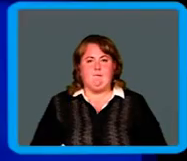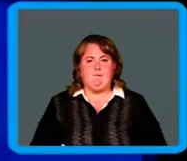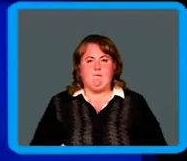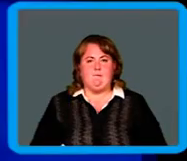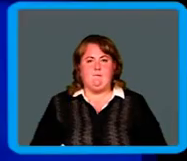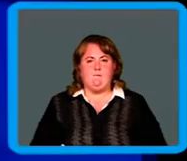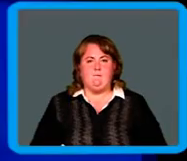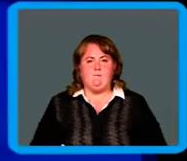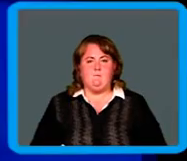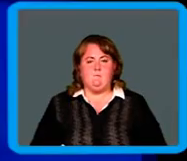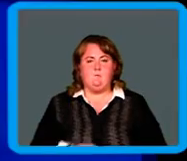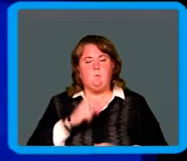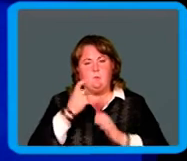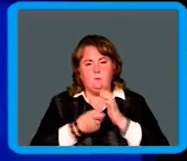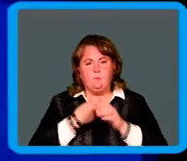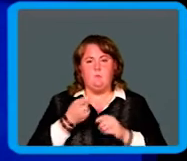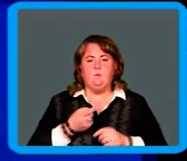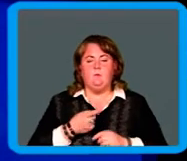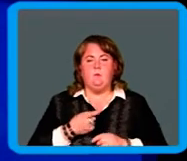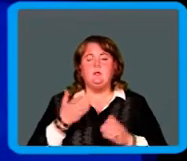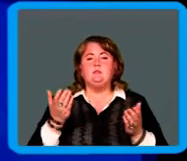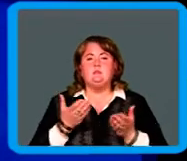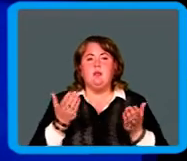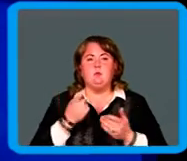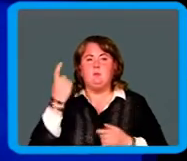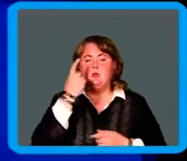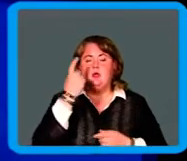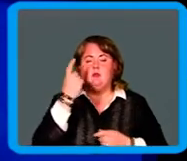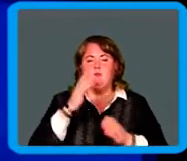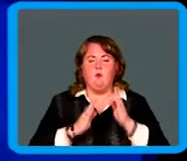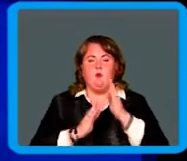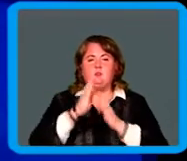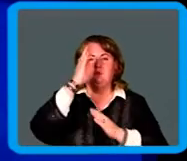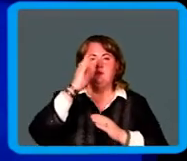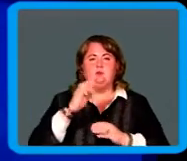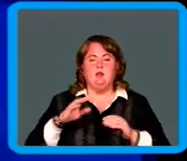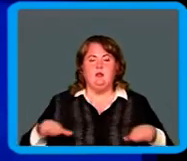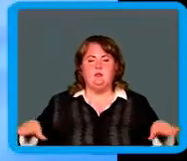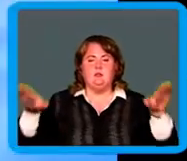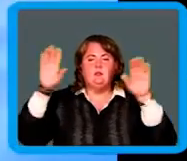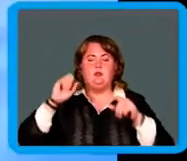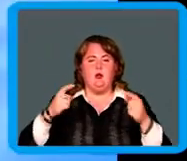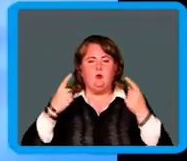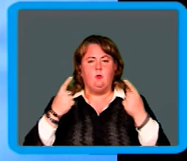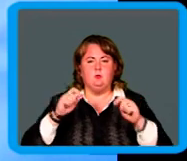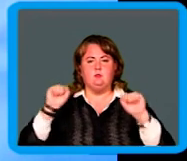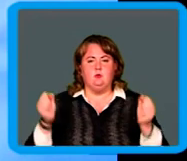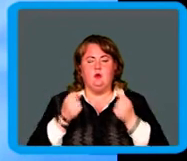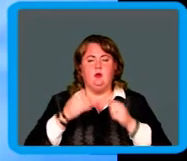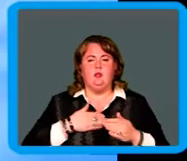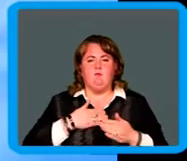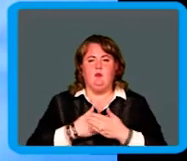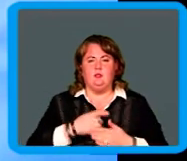Отгадайте следующую загадку. Самый первый в космосе летел с огромной скоростью. Отважный русский